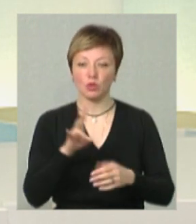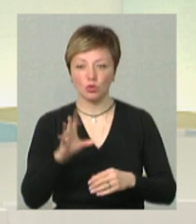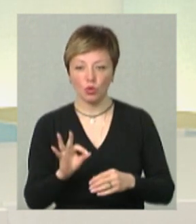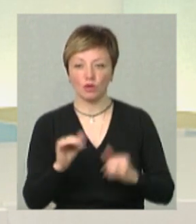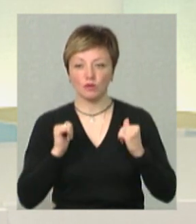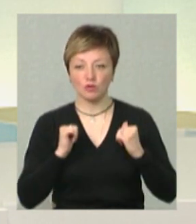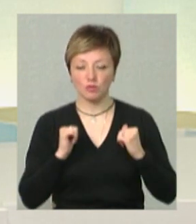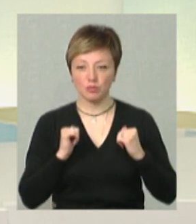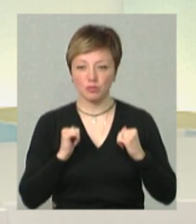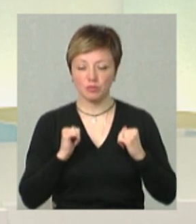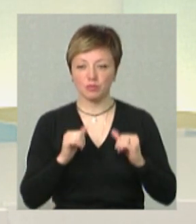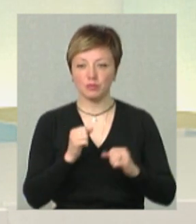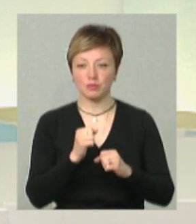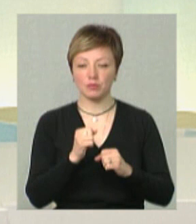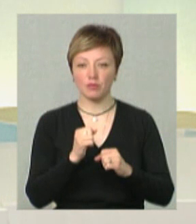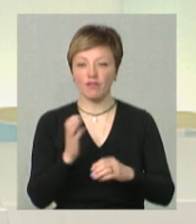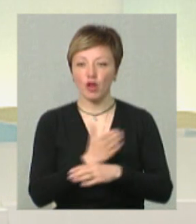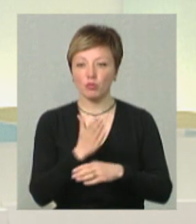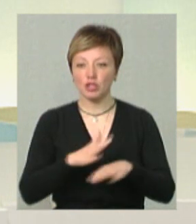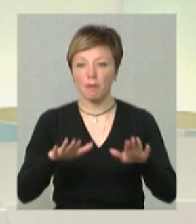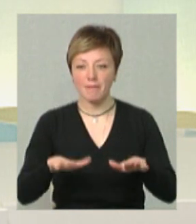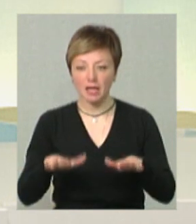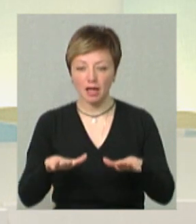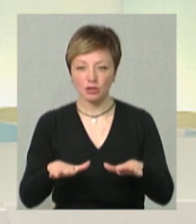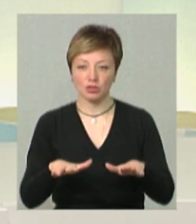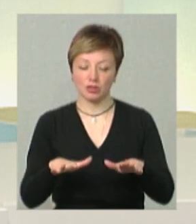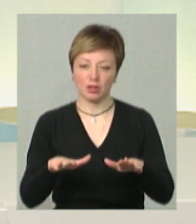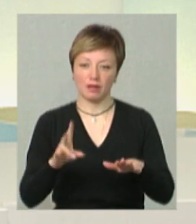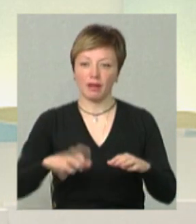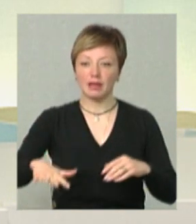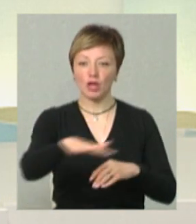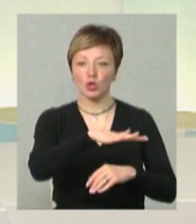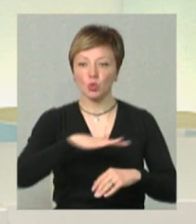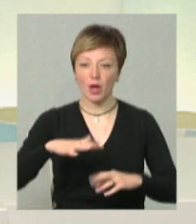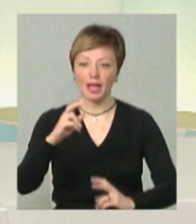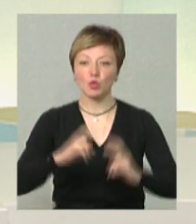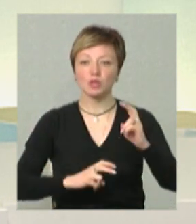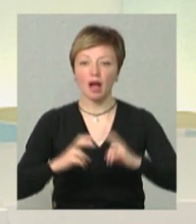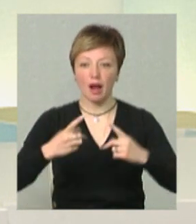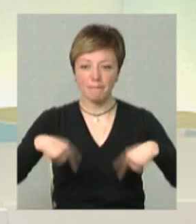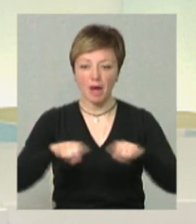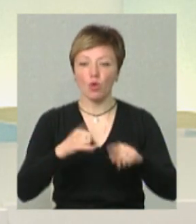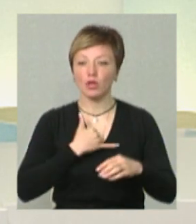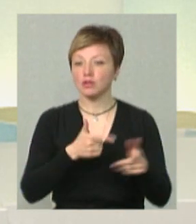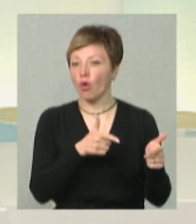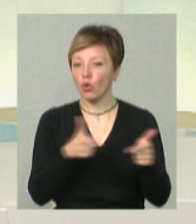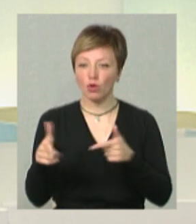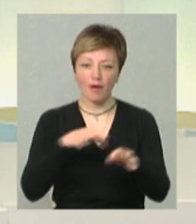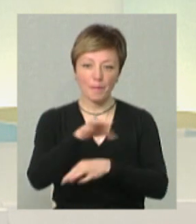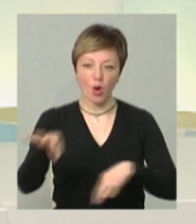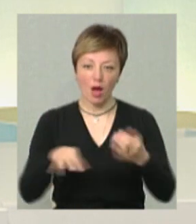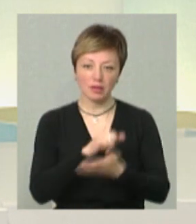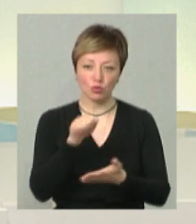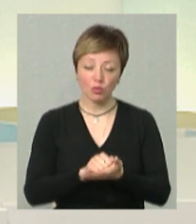вже таких відпрацьованих виробничих майданчиках на територіях індустріальних парків. У нас готова вже вся проектно-кошторисна